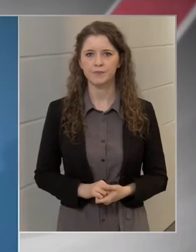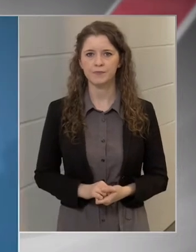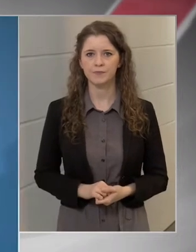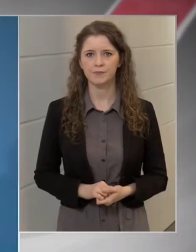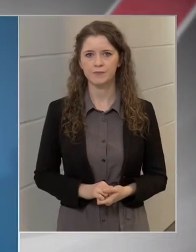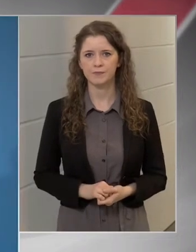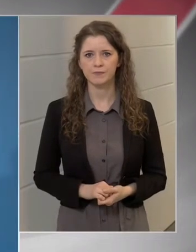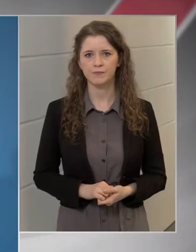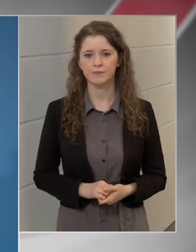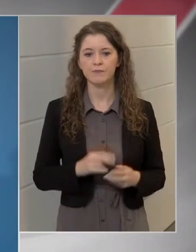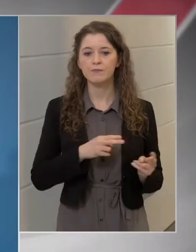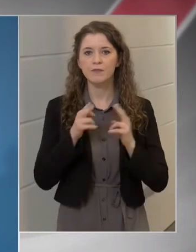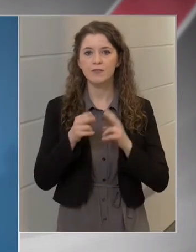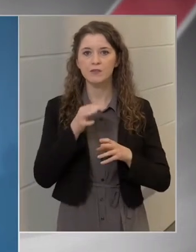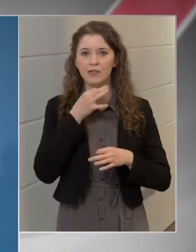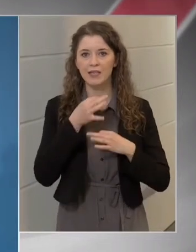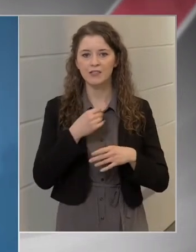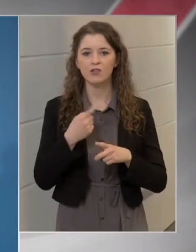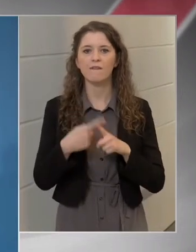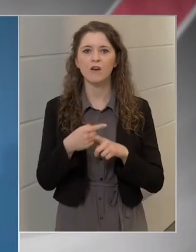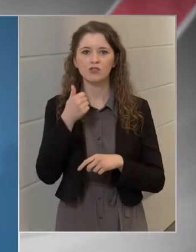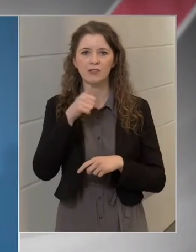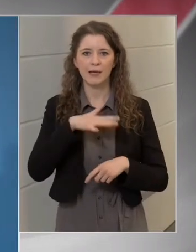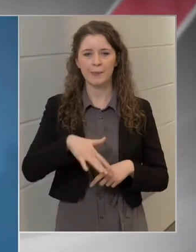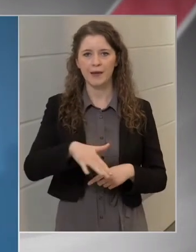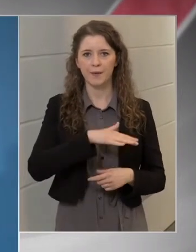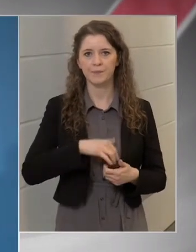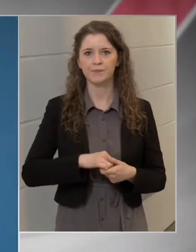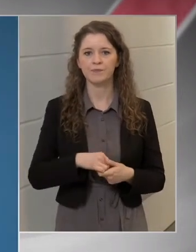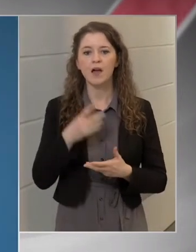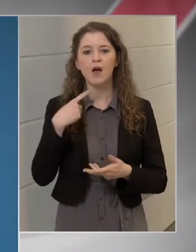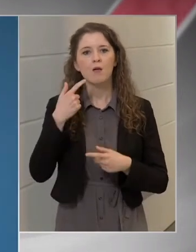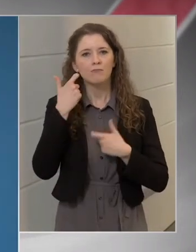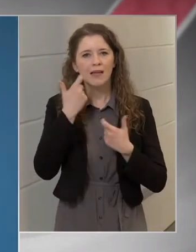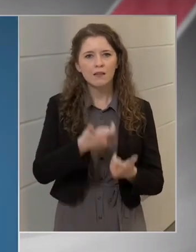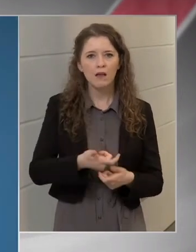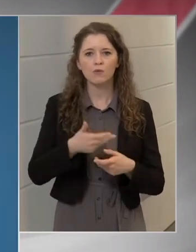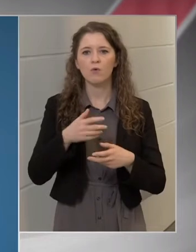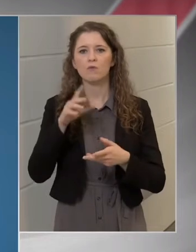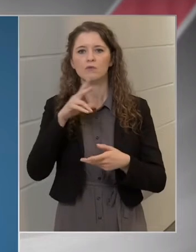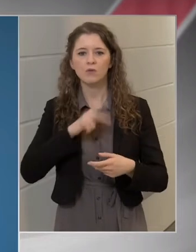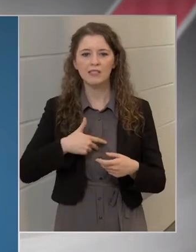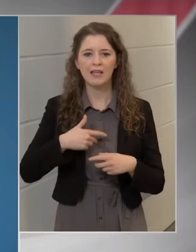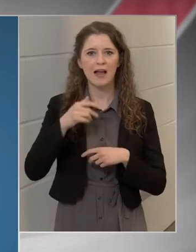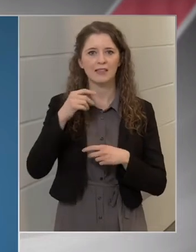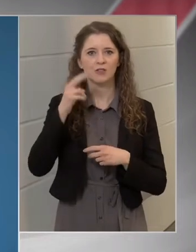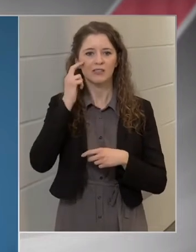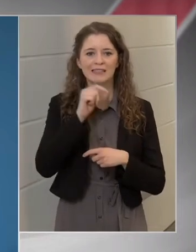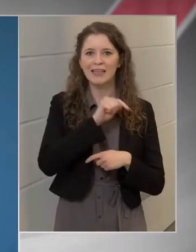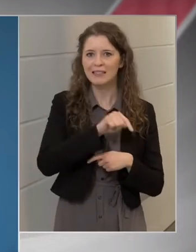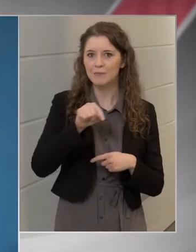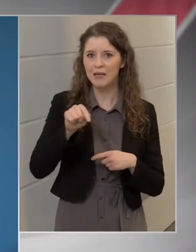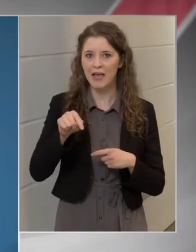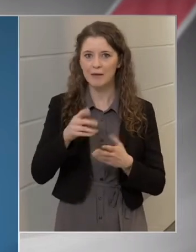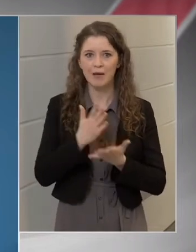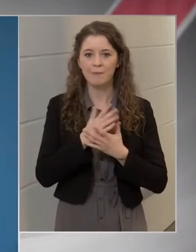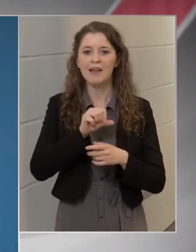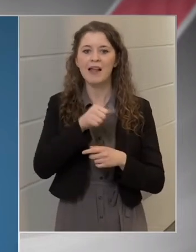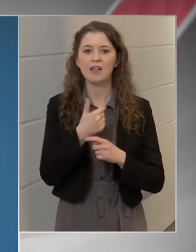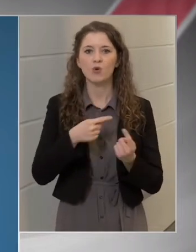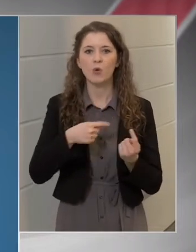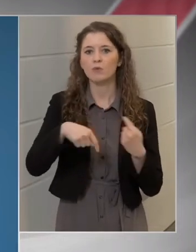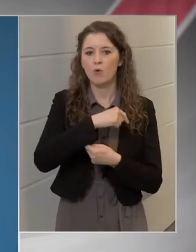Következő kérdésünk vasnépe. A bentlakásos, szociális intézményekben véget értek az elsőkörös